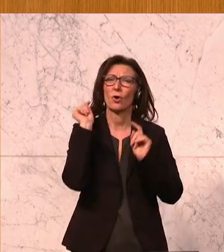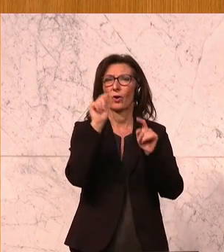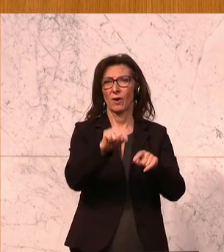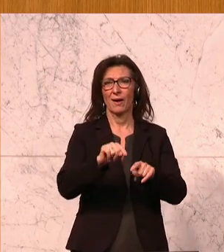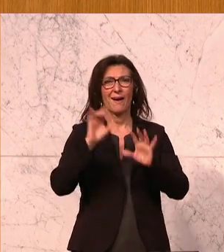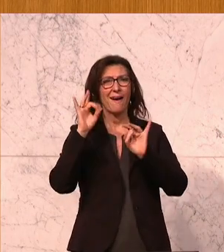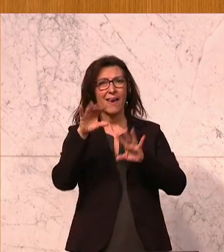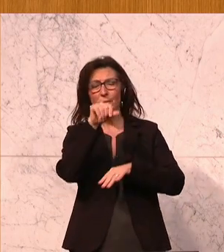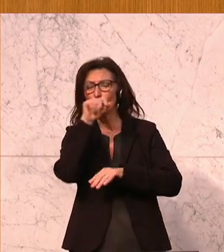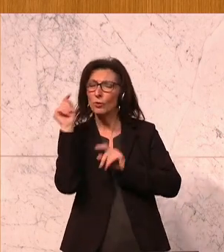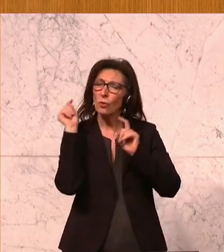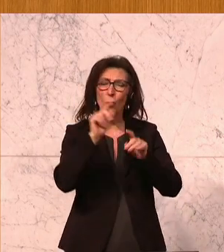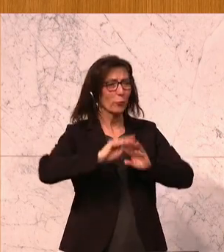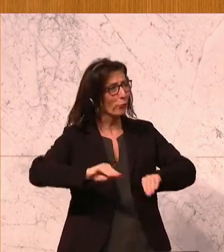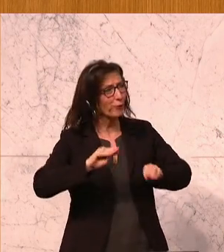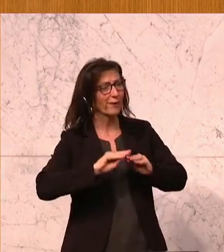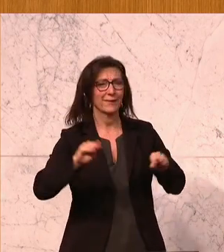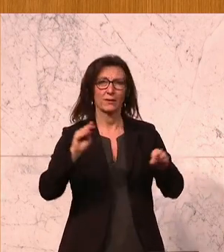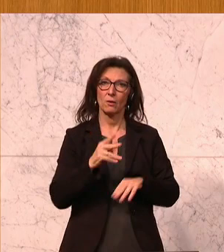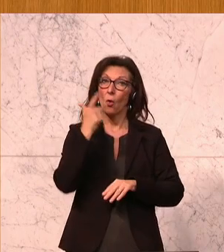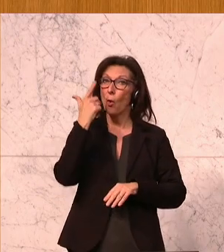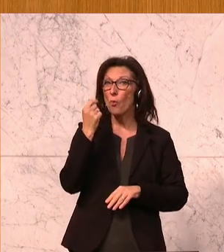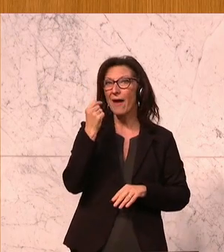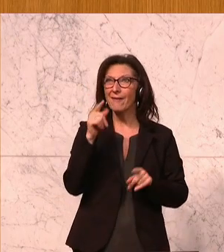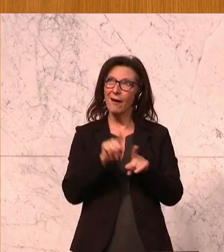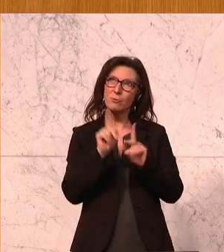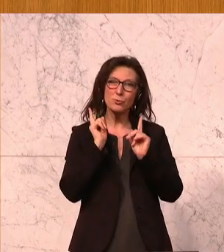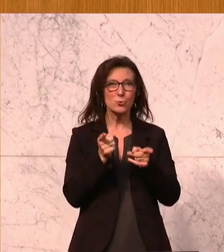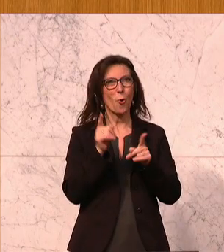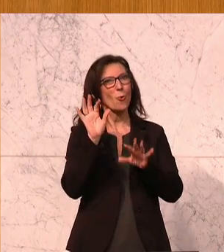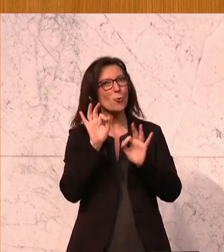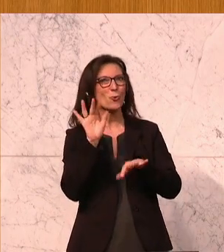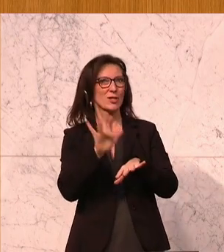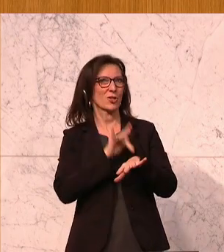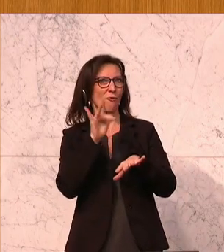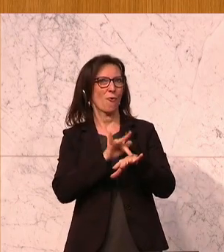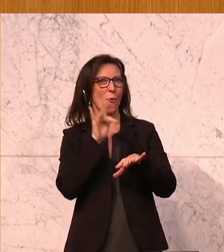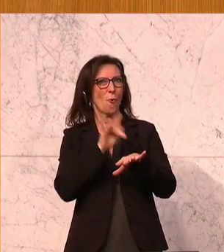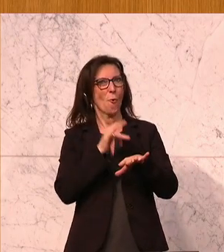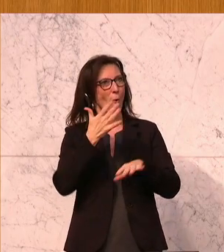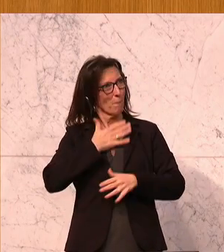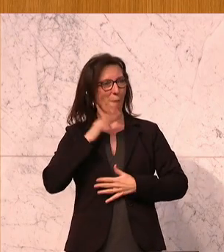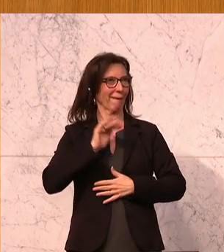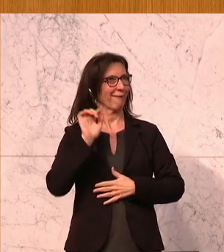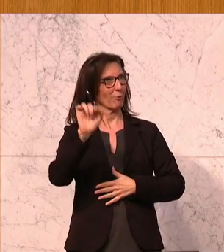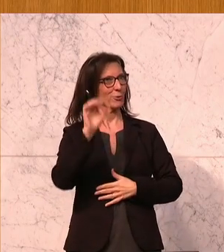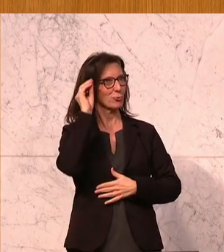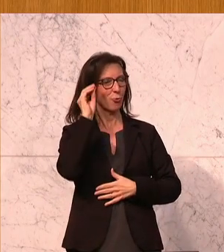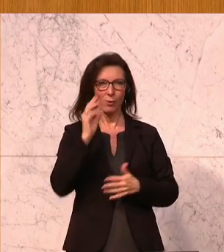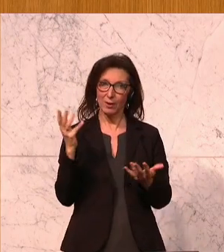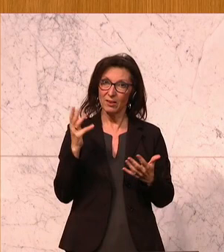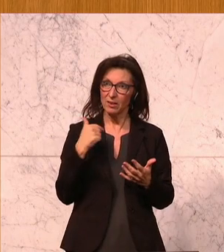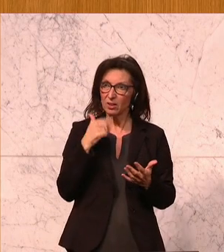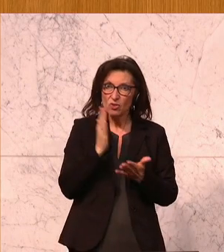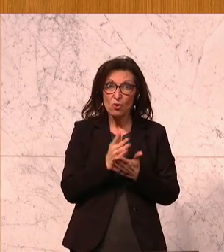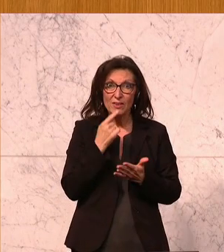gerne arbeiten und unterrichten und auch die Eltern ein gutes Gefühl haben, wenn die Kinder in der Früh das Haus verlassen. Es geht natürlich, wie ich schon gesagt